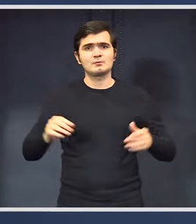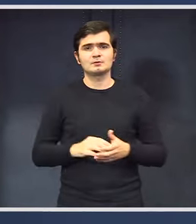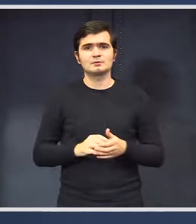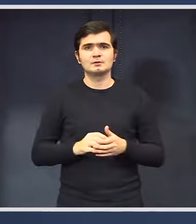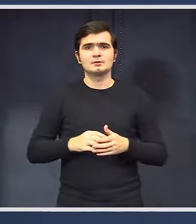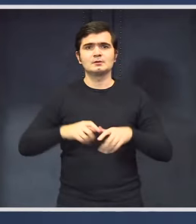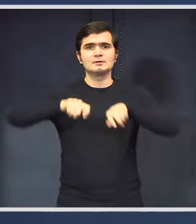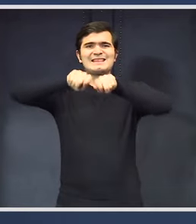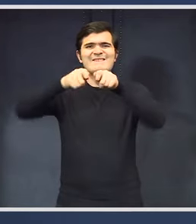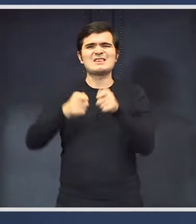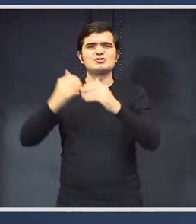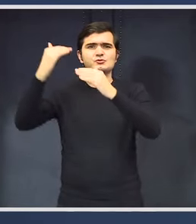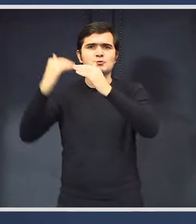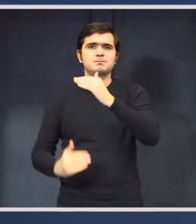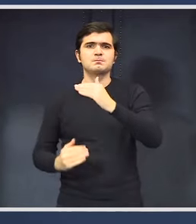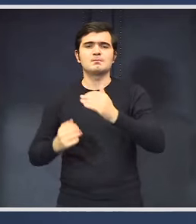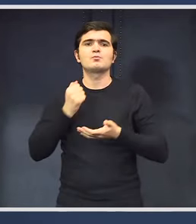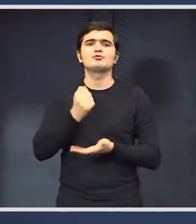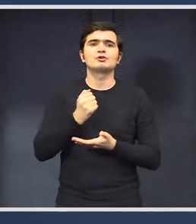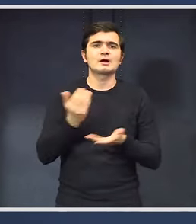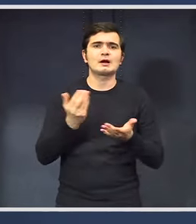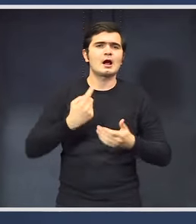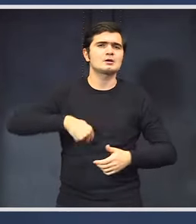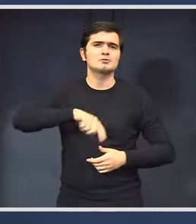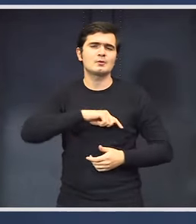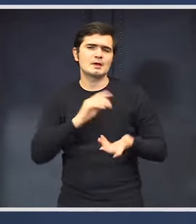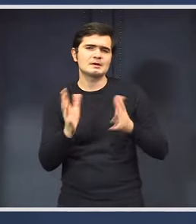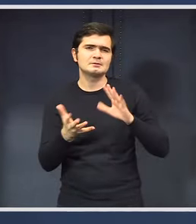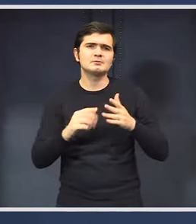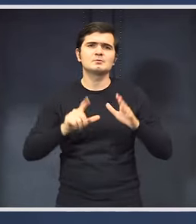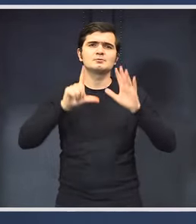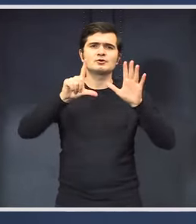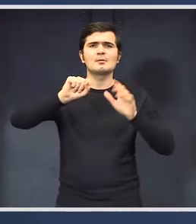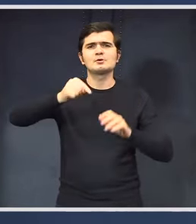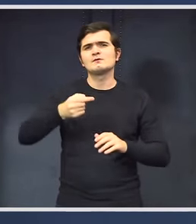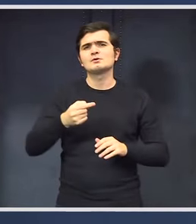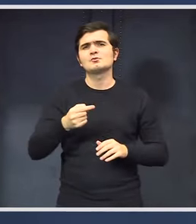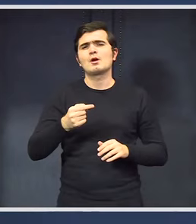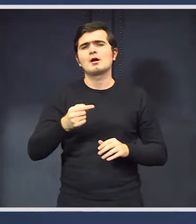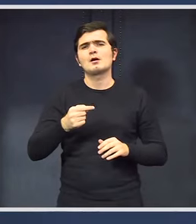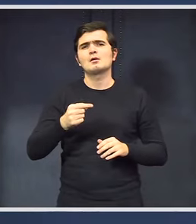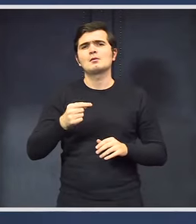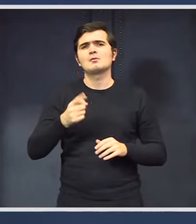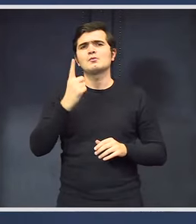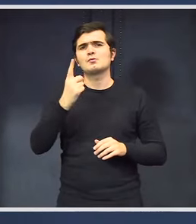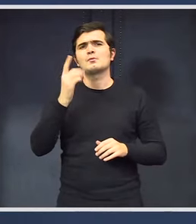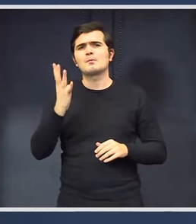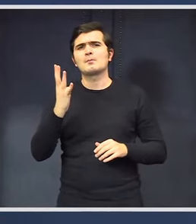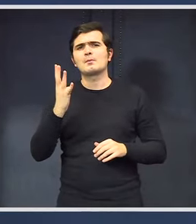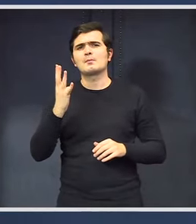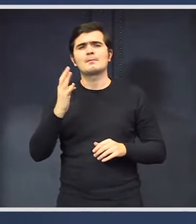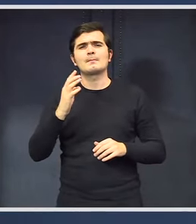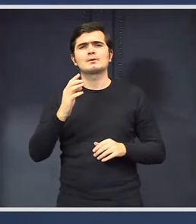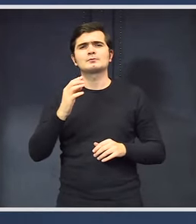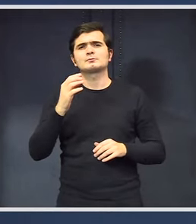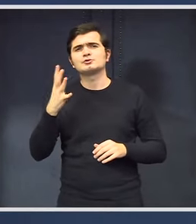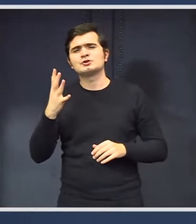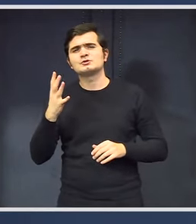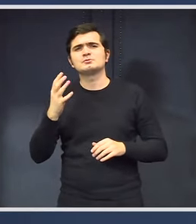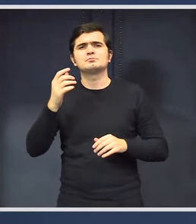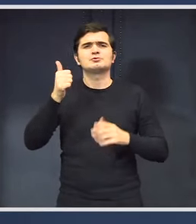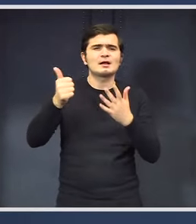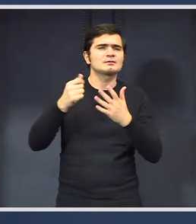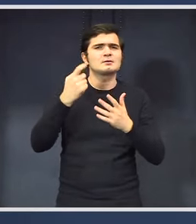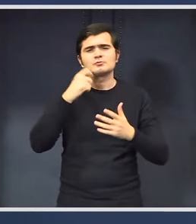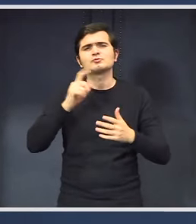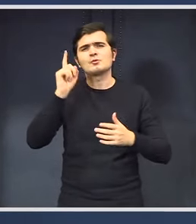Deficitul bugetar pe care îl estimăm este în jur de 7,14, 1,5, 1,6, vom vedea. Aici